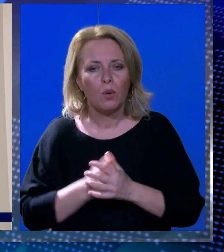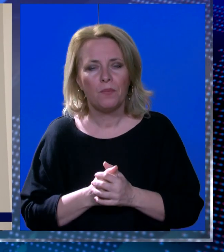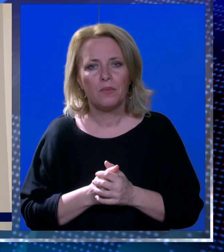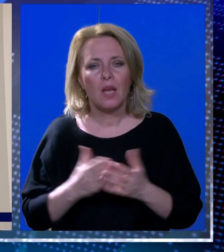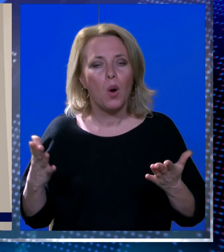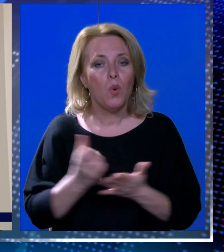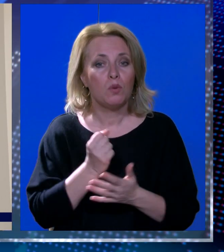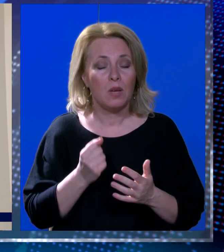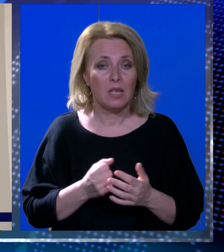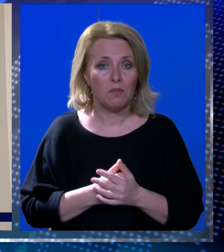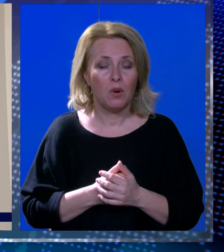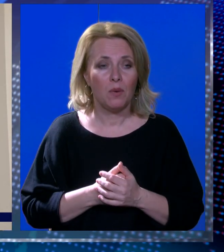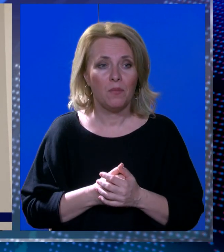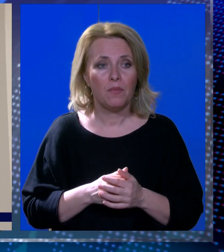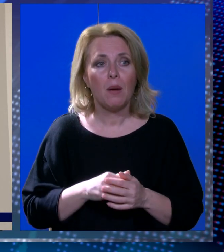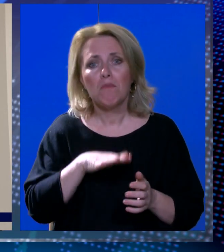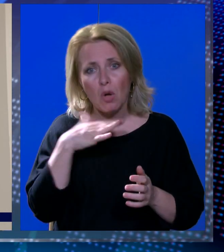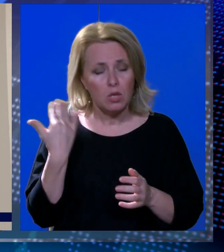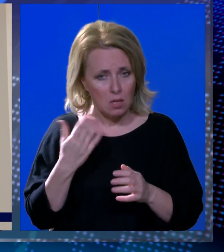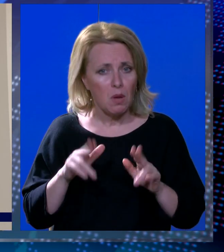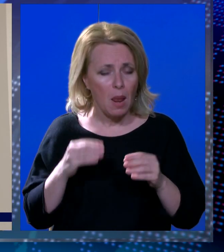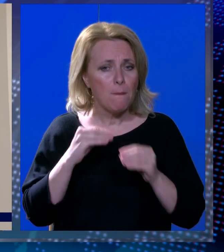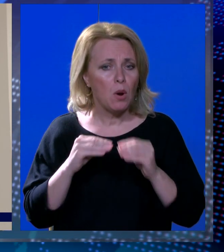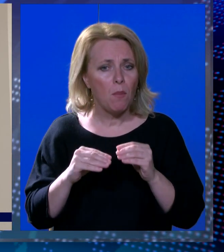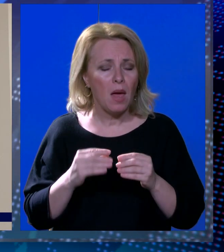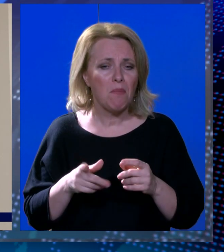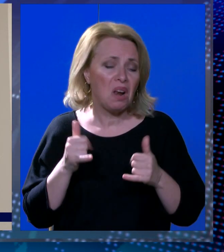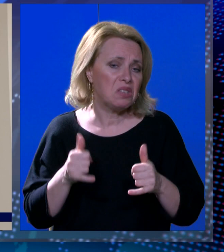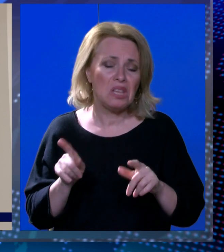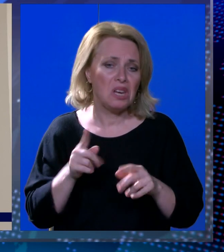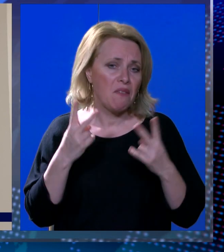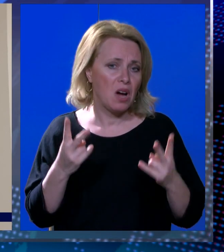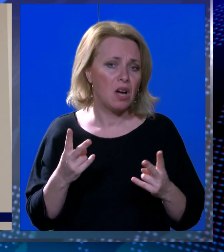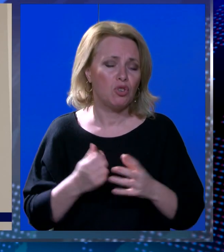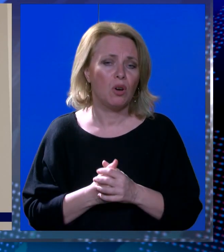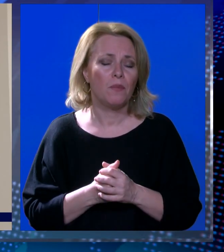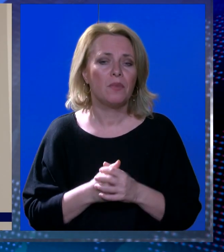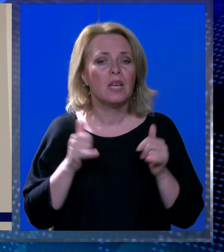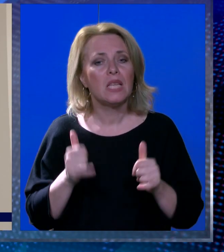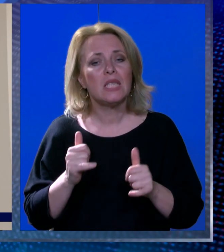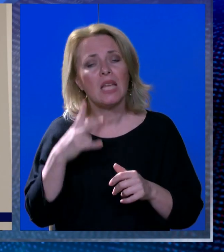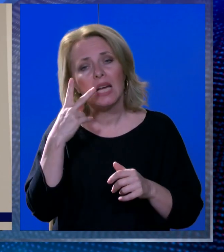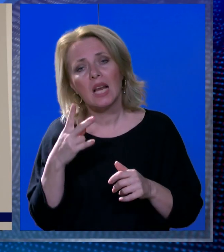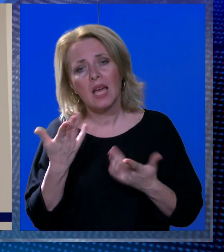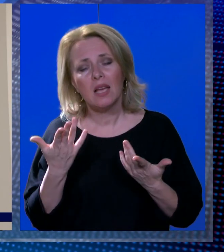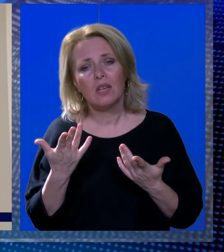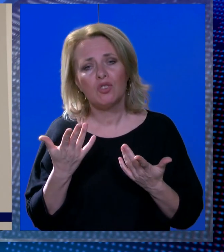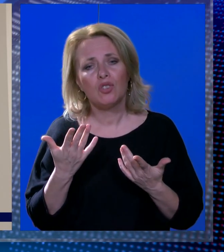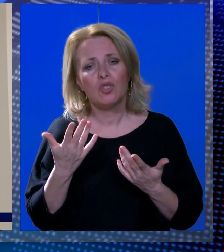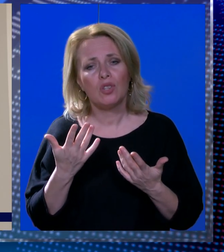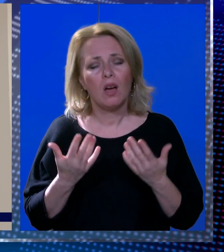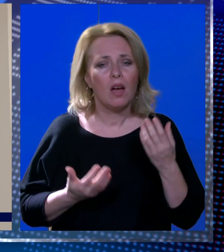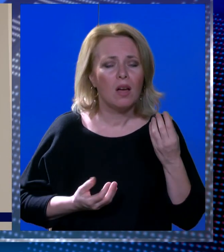Uspjeli smo, uspjeli smo. Dosta je bilo problema, ali koga to zanima, jer na kraju gledaš igrače koje vidiš